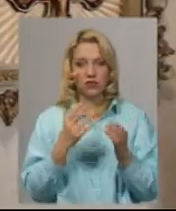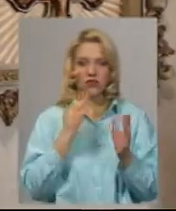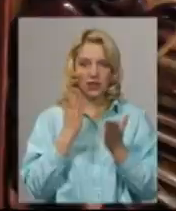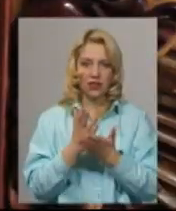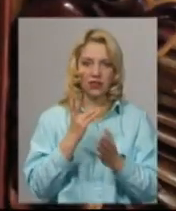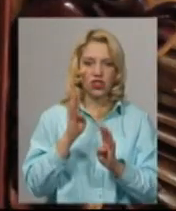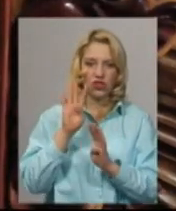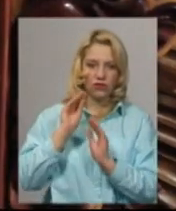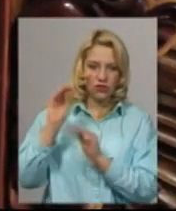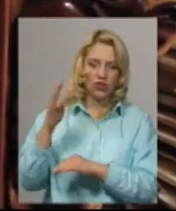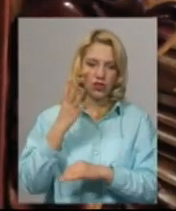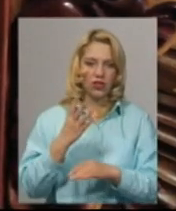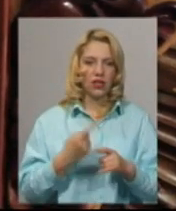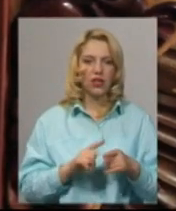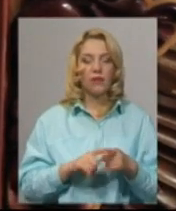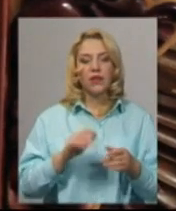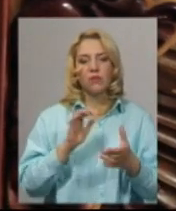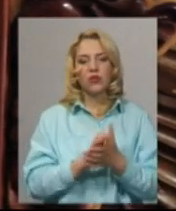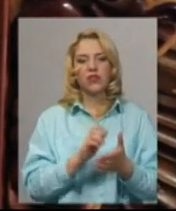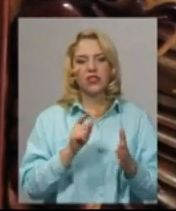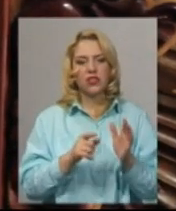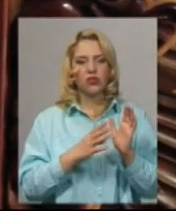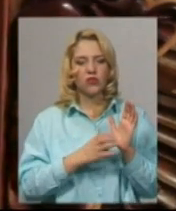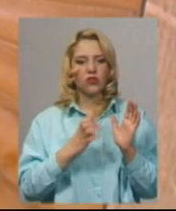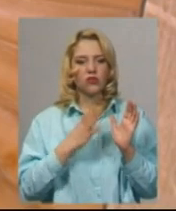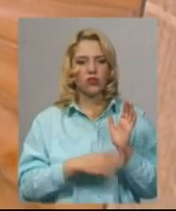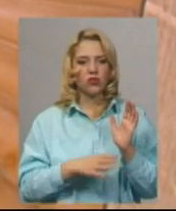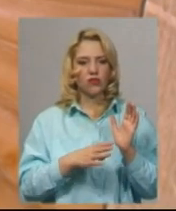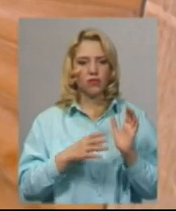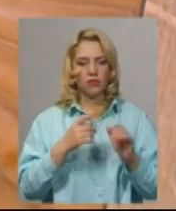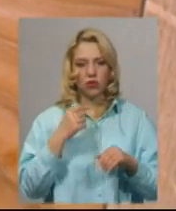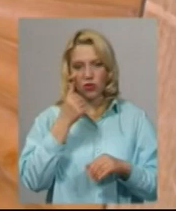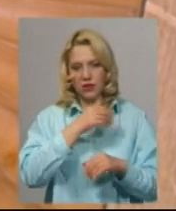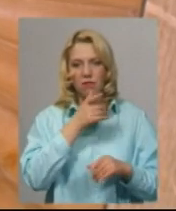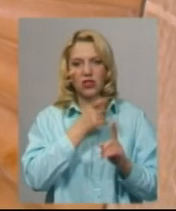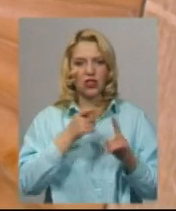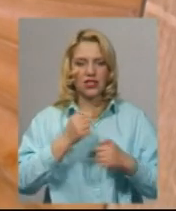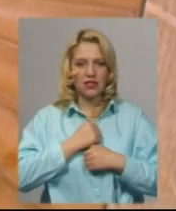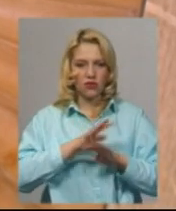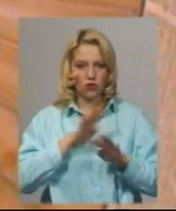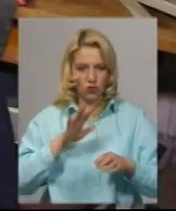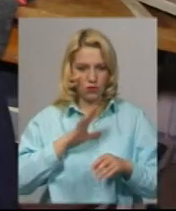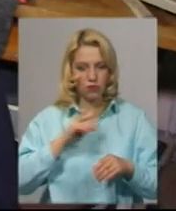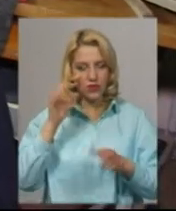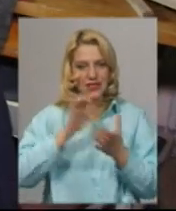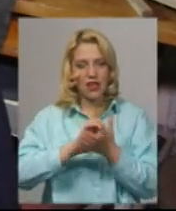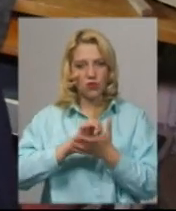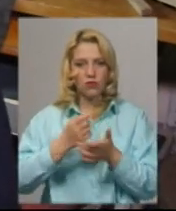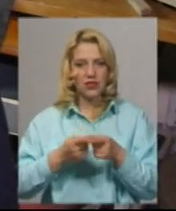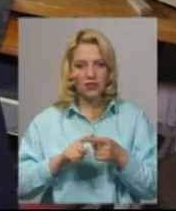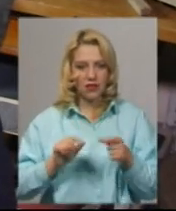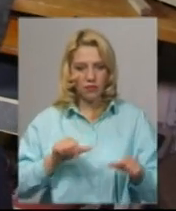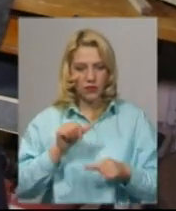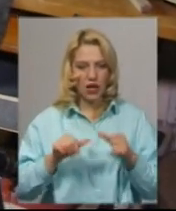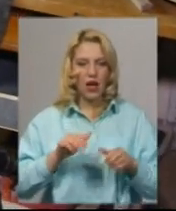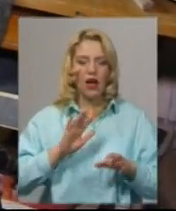познайомився у 1990 році під час строкової служби, каже Анатолій. За словами Анатолія, з деревом він почав працювати через 22 роки після